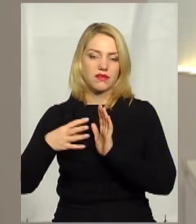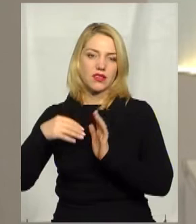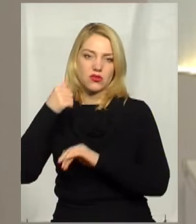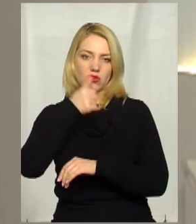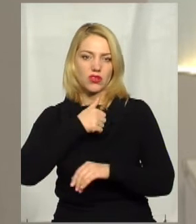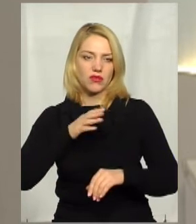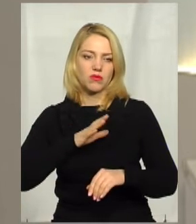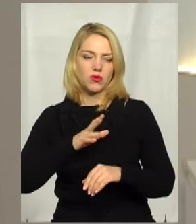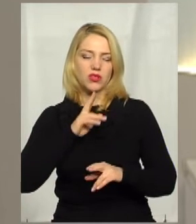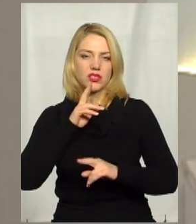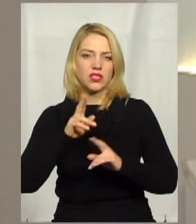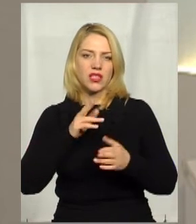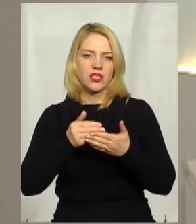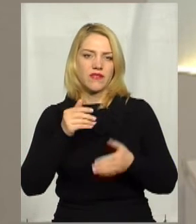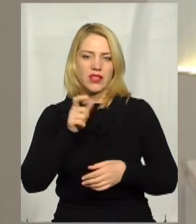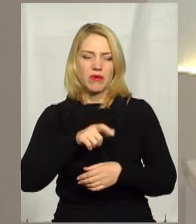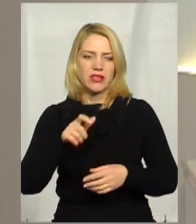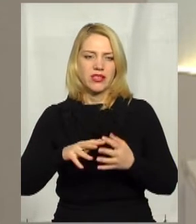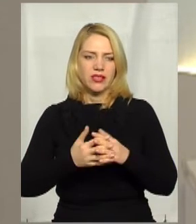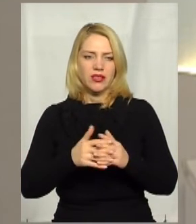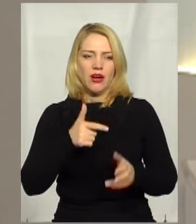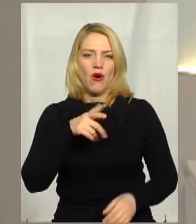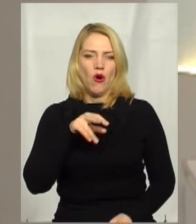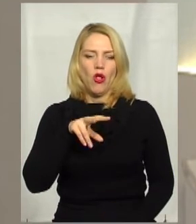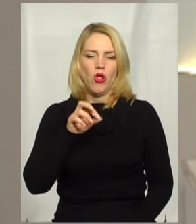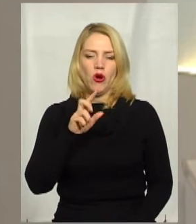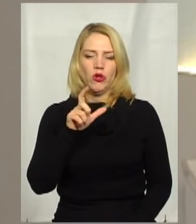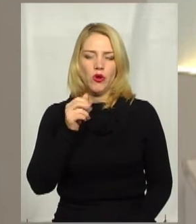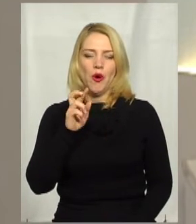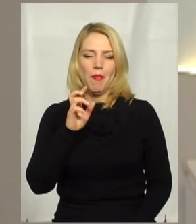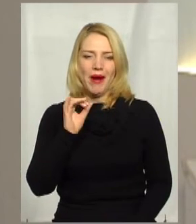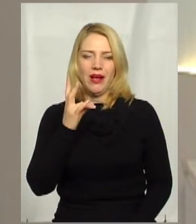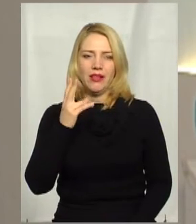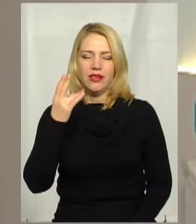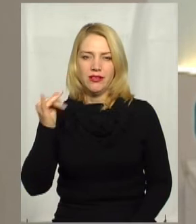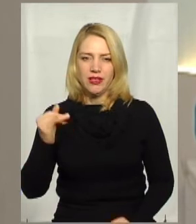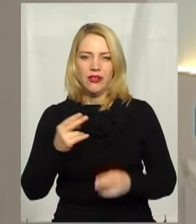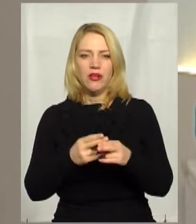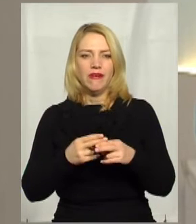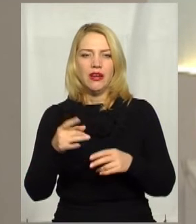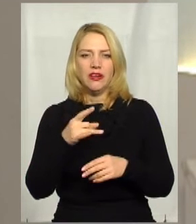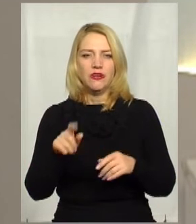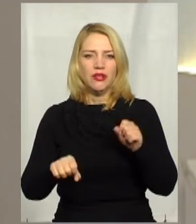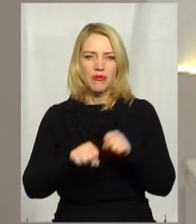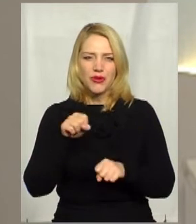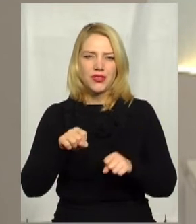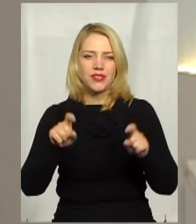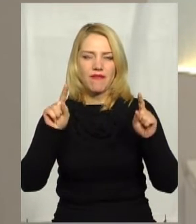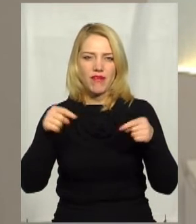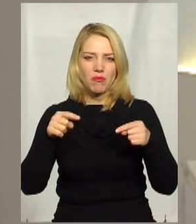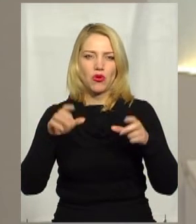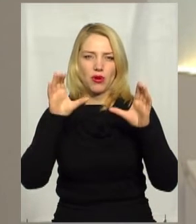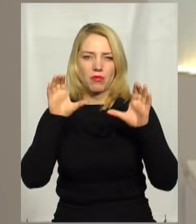надходили частинні скарги від мешканців села Голозубинці Донавецького району щодо порушення вимог природоохоронного